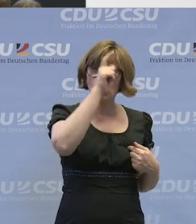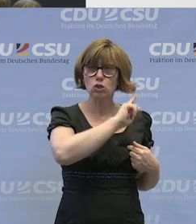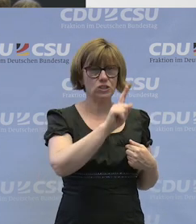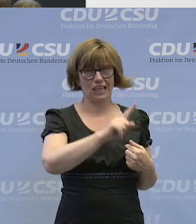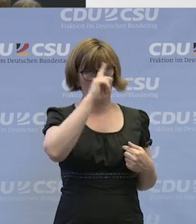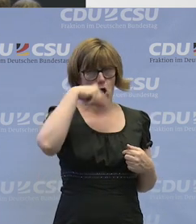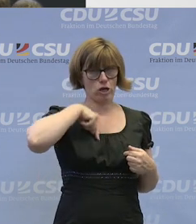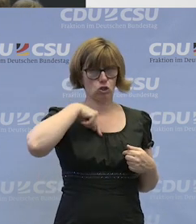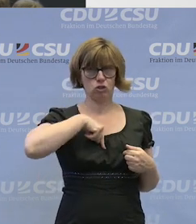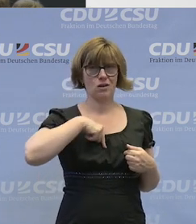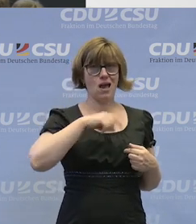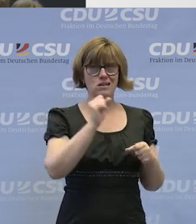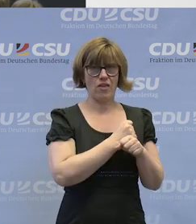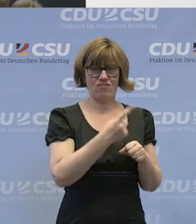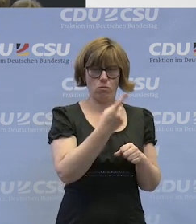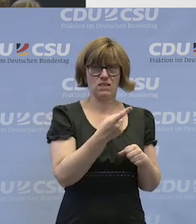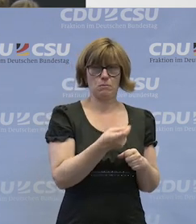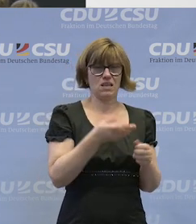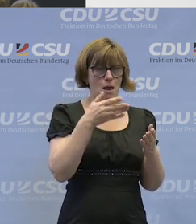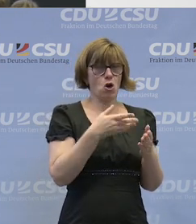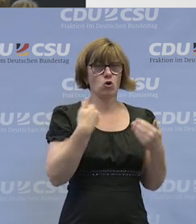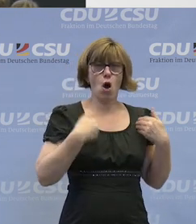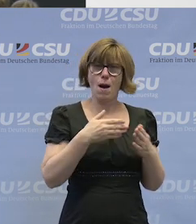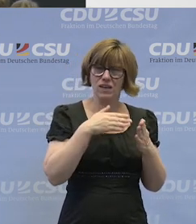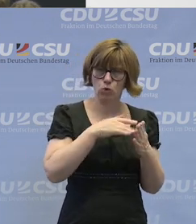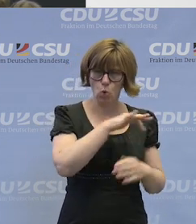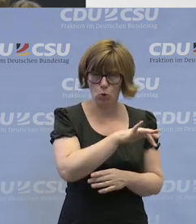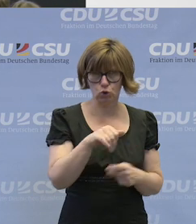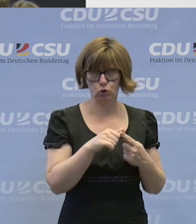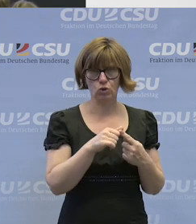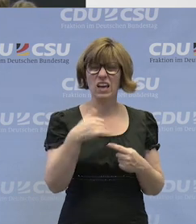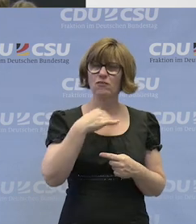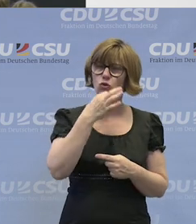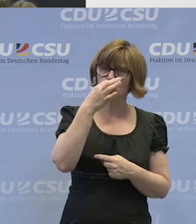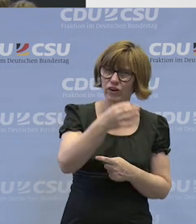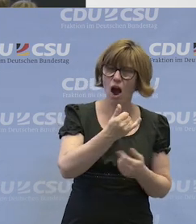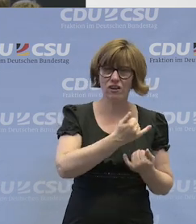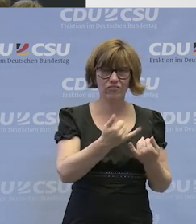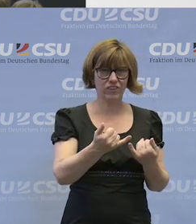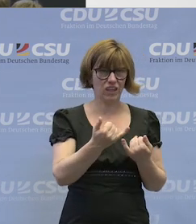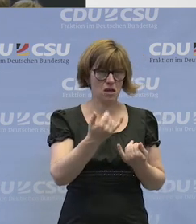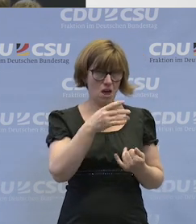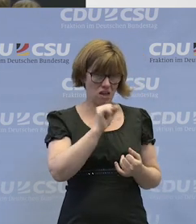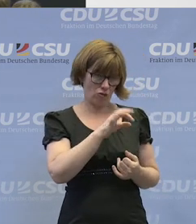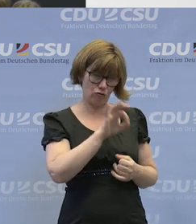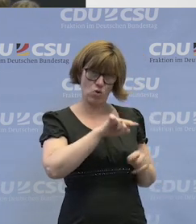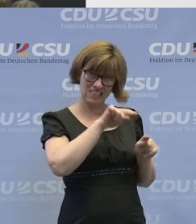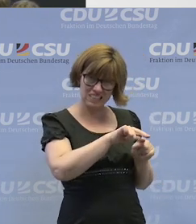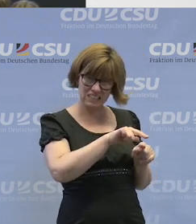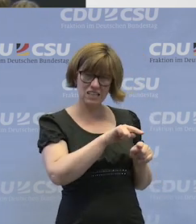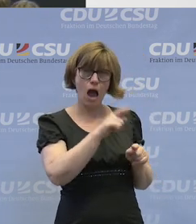noch deutsch, können sie, weil sie behindert sind, auch körperlich behindert sind. Ich wollte mal fragen, ob Sie für solche